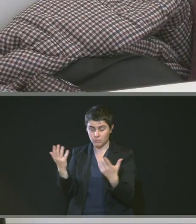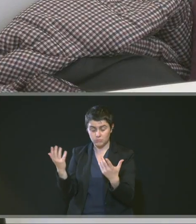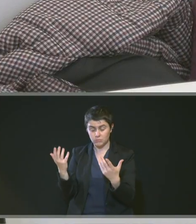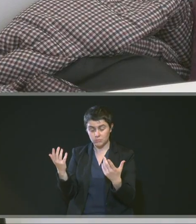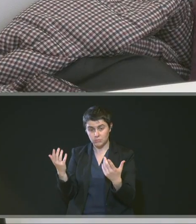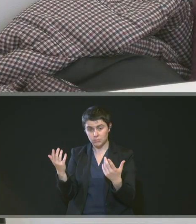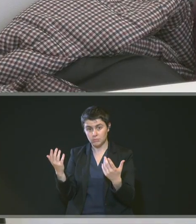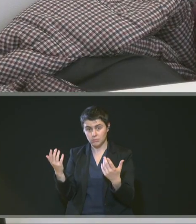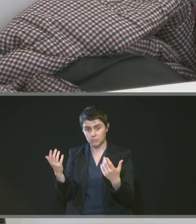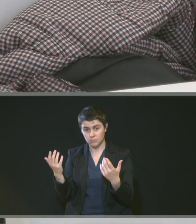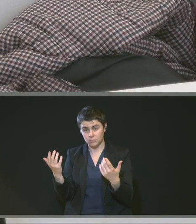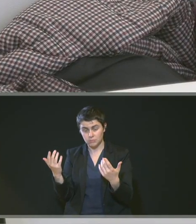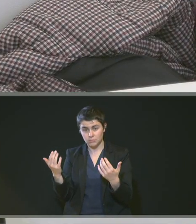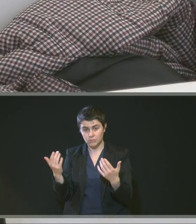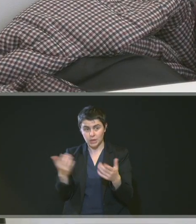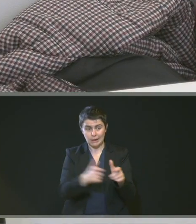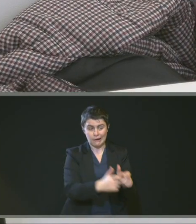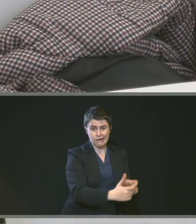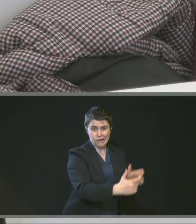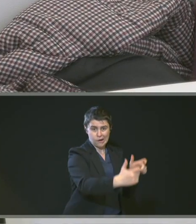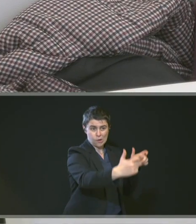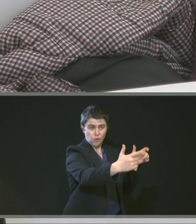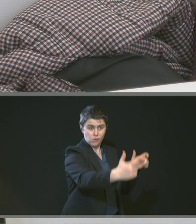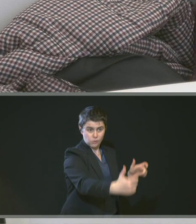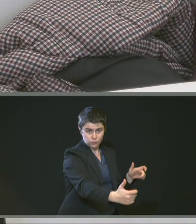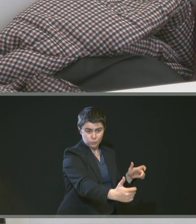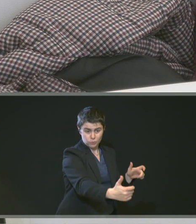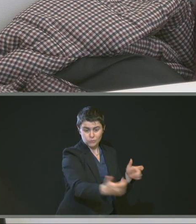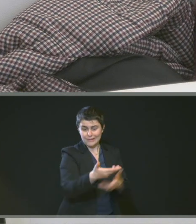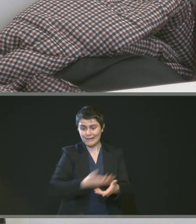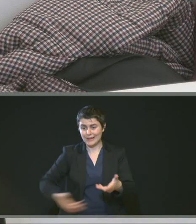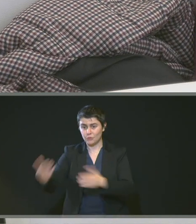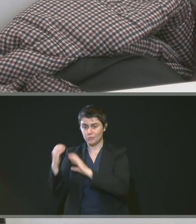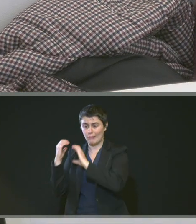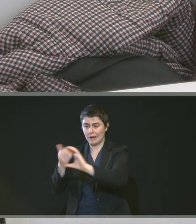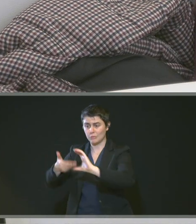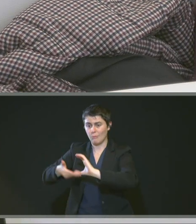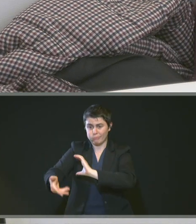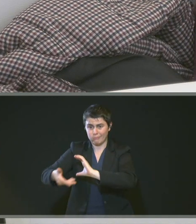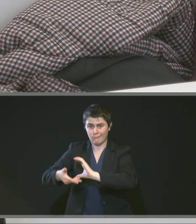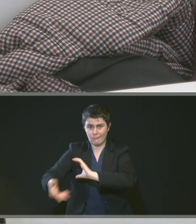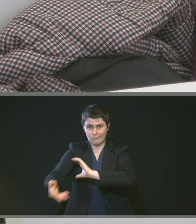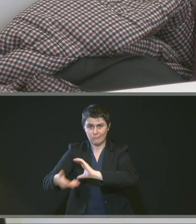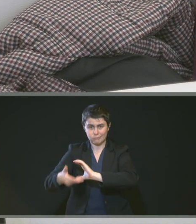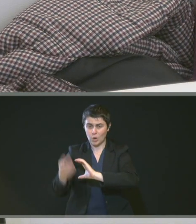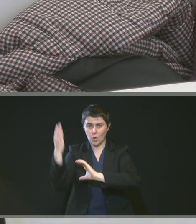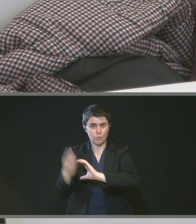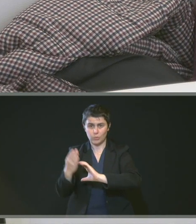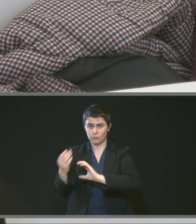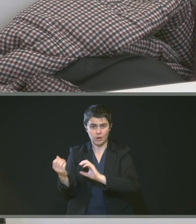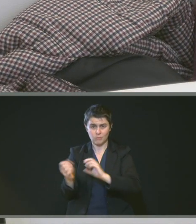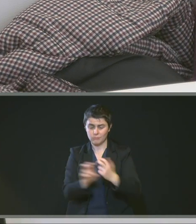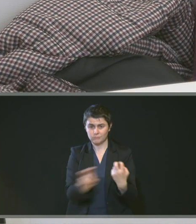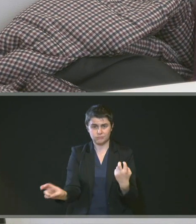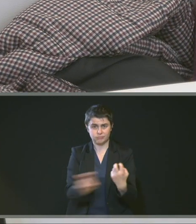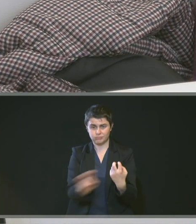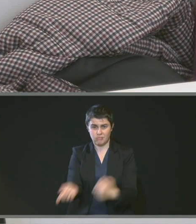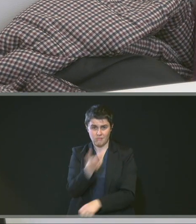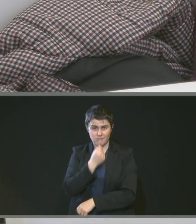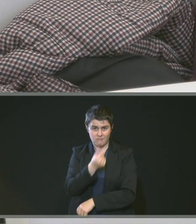des entrepôts et sécuriser les aires de déchargement. C'est pour ça qu'ils souhaitent acquérir